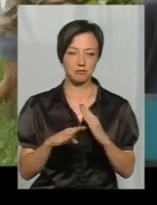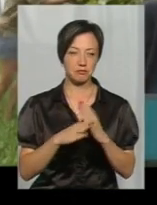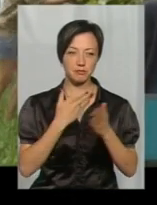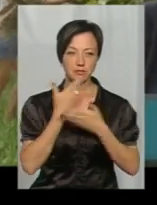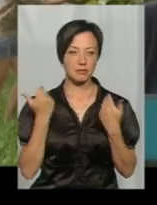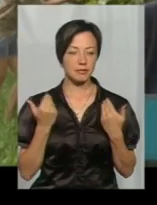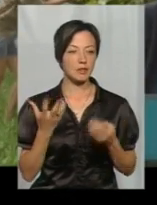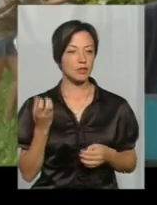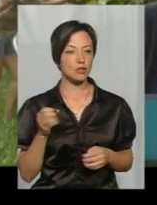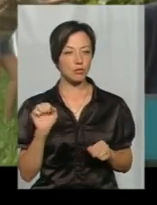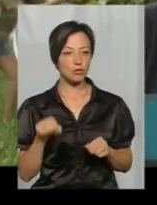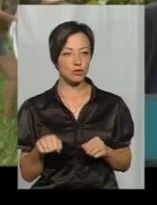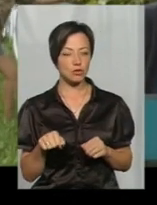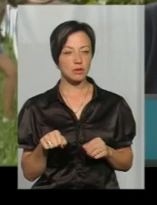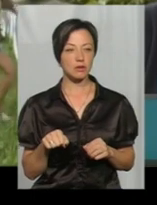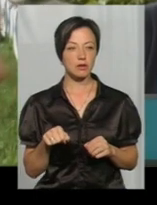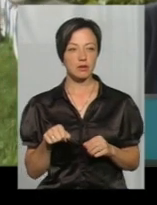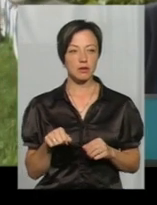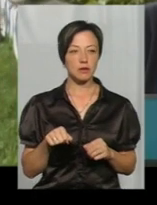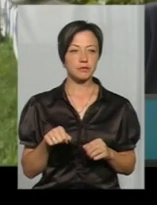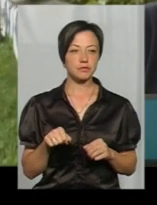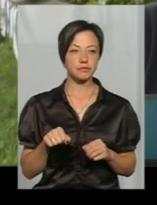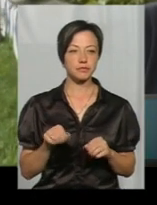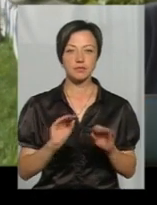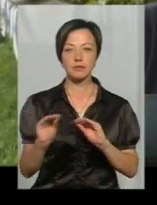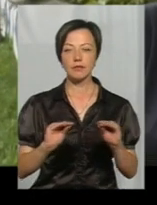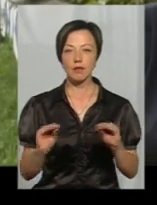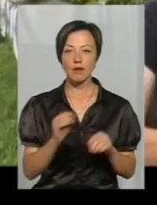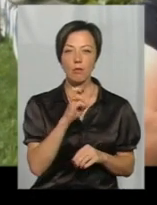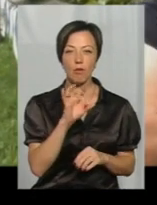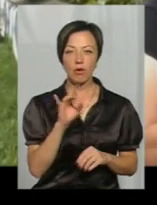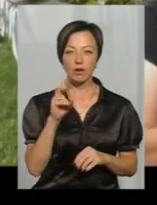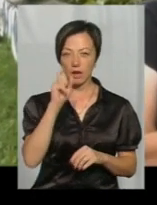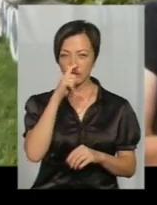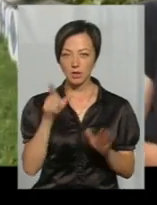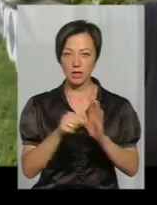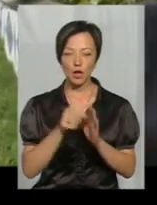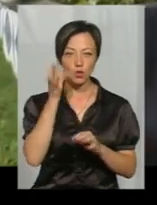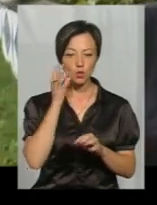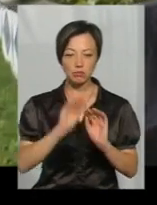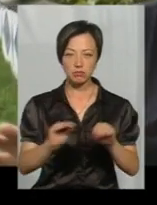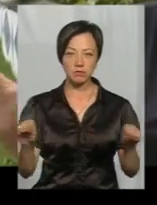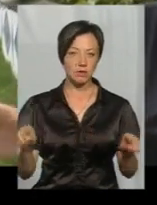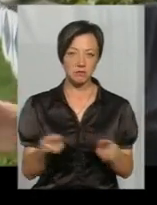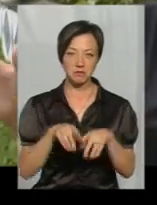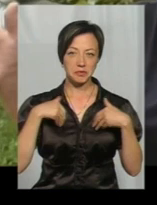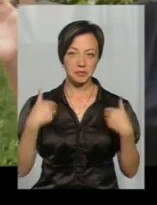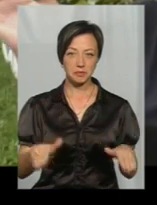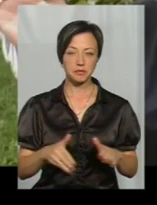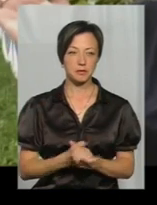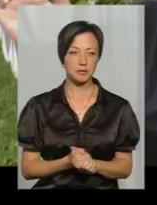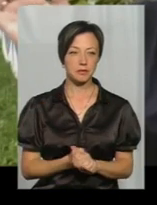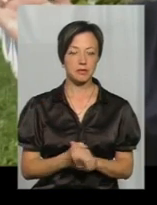Ще можна розкласти борну кислоту з сукром, в кругом вона розкладена. Жуки лізуть по хаті,